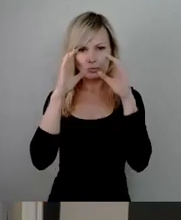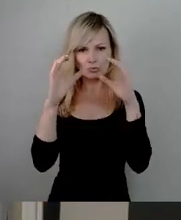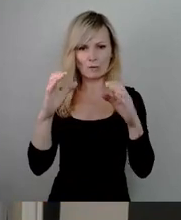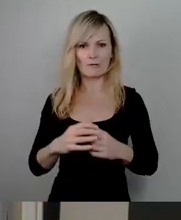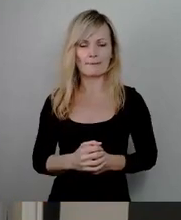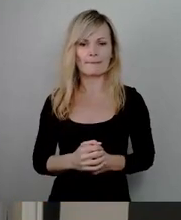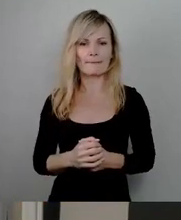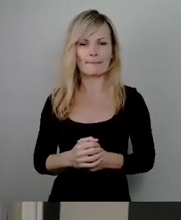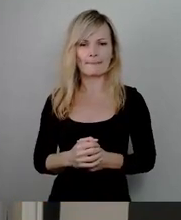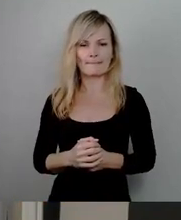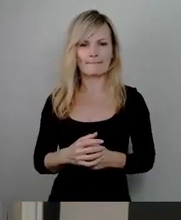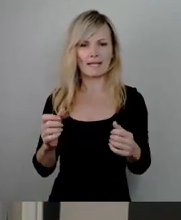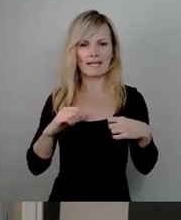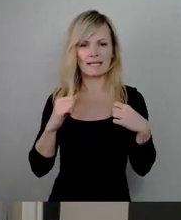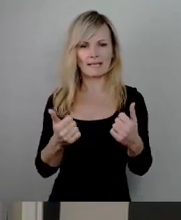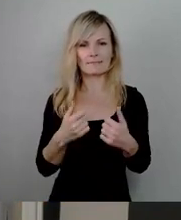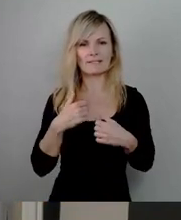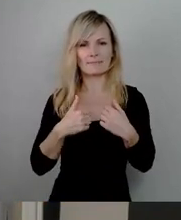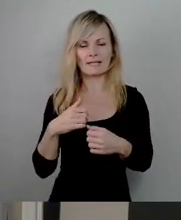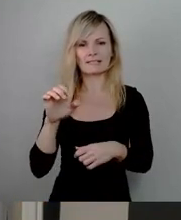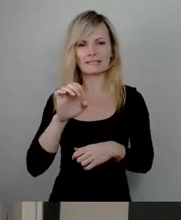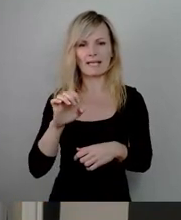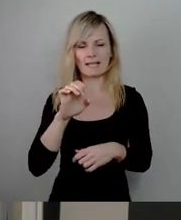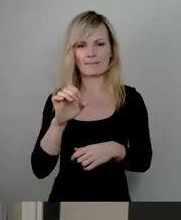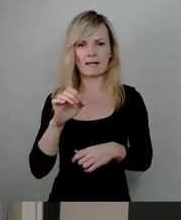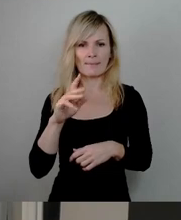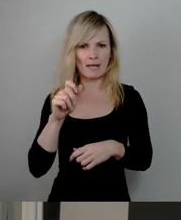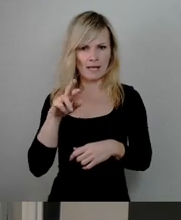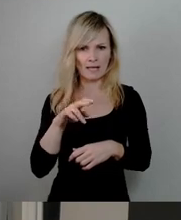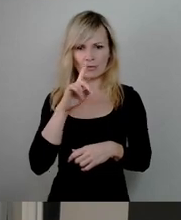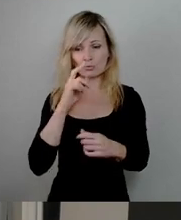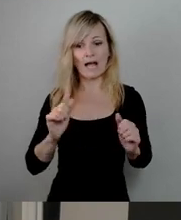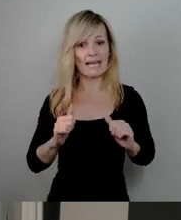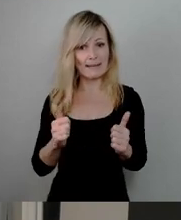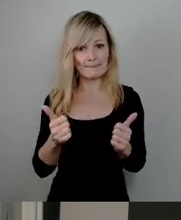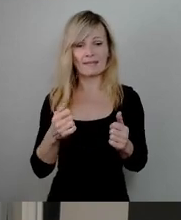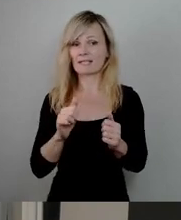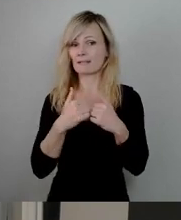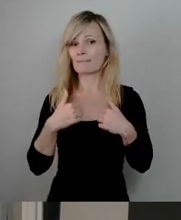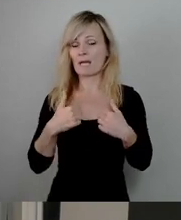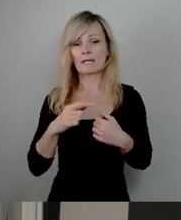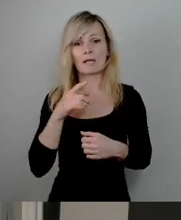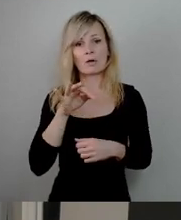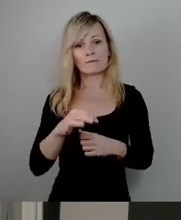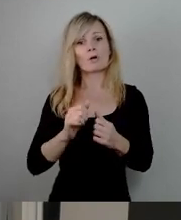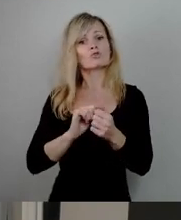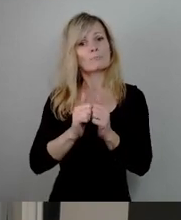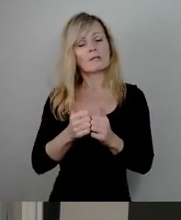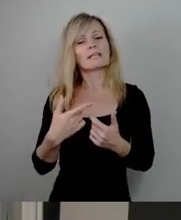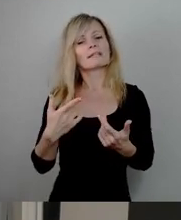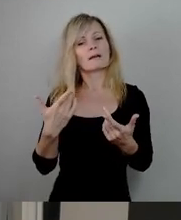Das Erlebnisbad Elba Mare ist ja bloß gut nicht nur Erlebnisbad, sondern auch vor allem für sportliche Betätigung da. Es ist auch